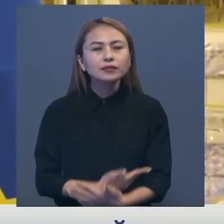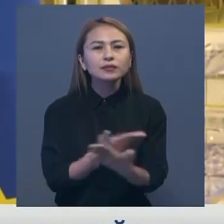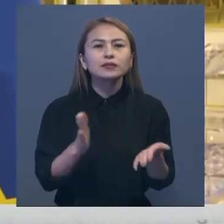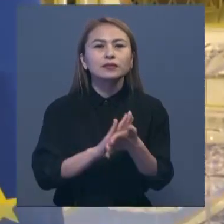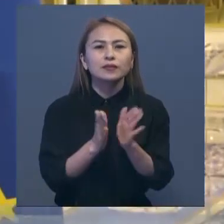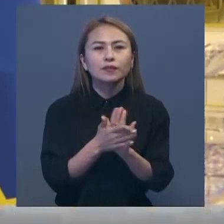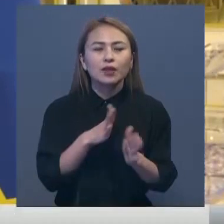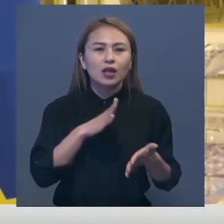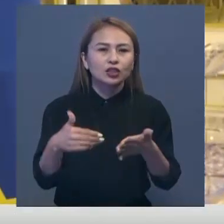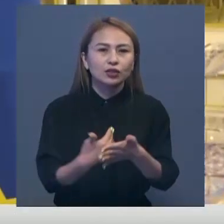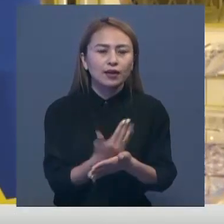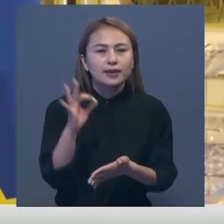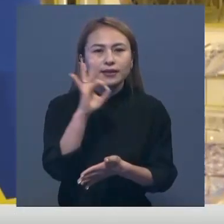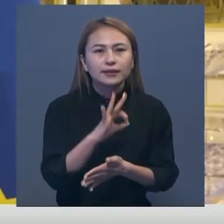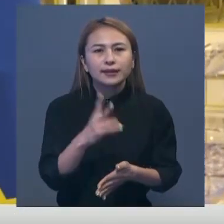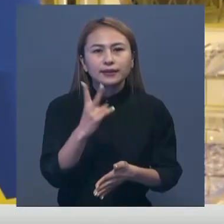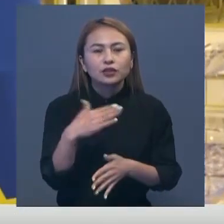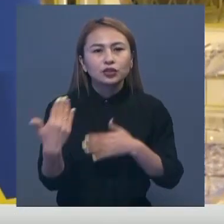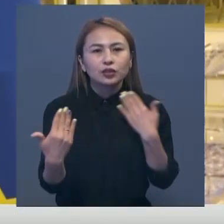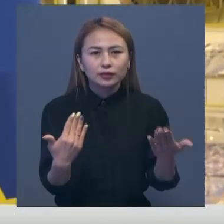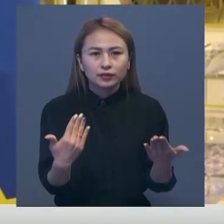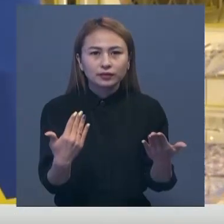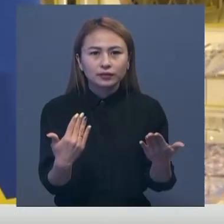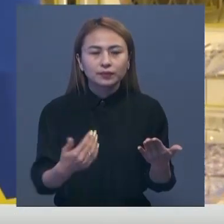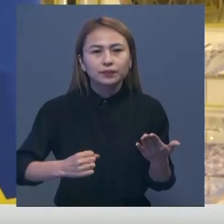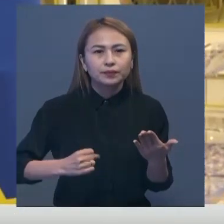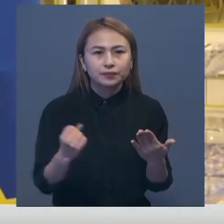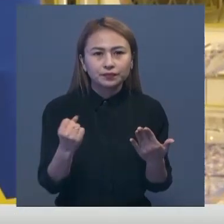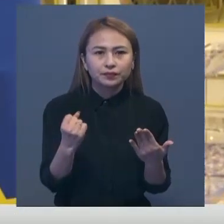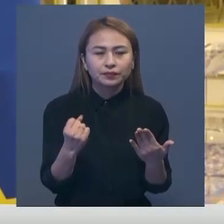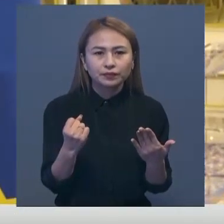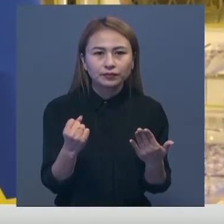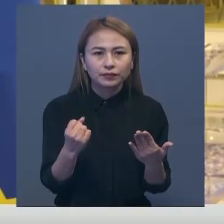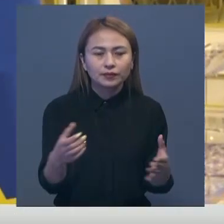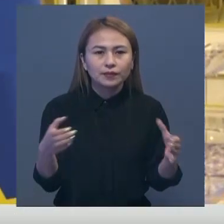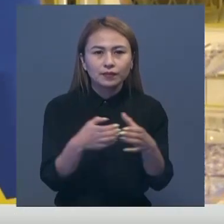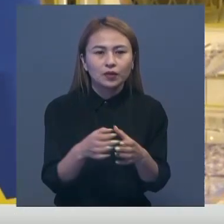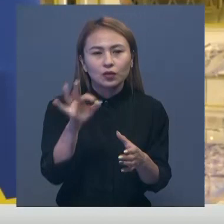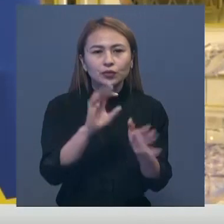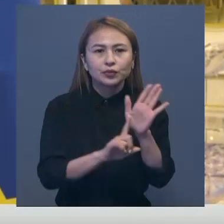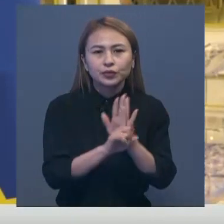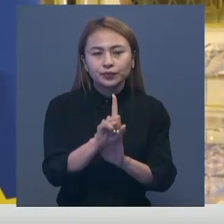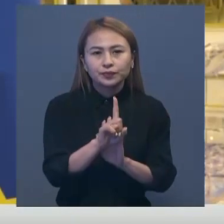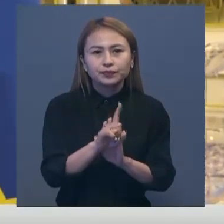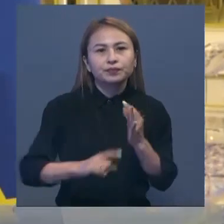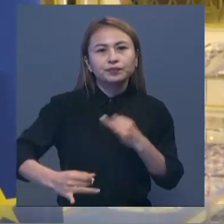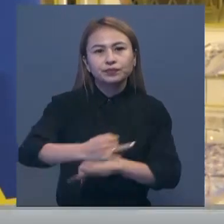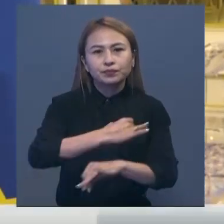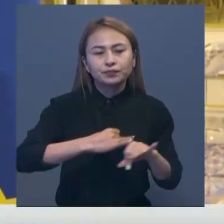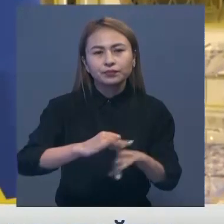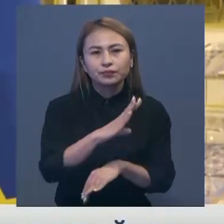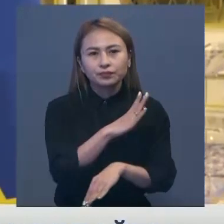жаңа салыларда екі жақты әріптестікті нұғайту жолдарын талқыладық.